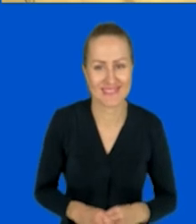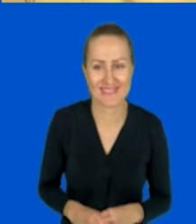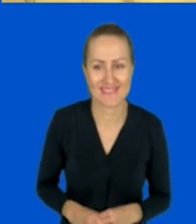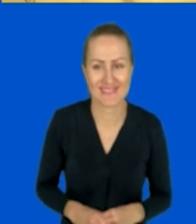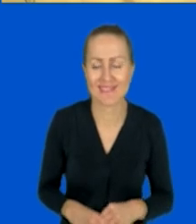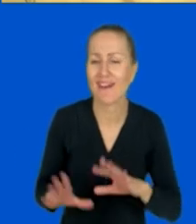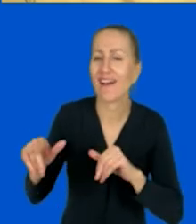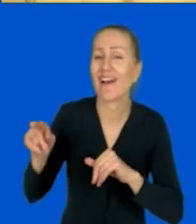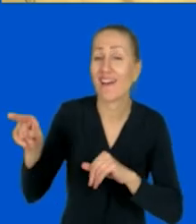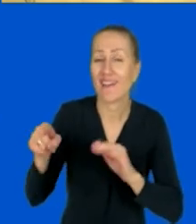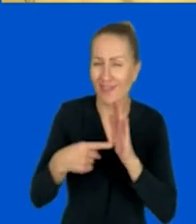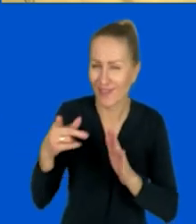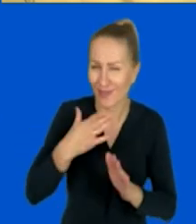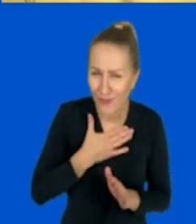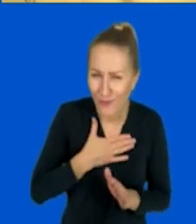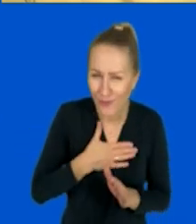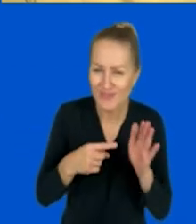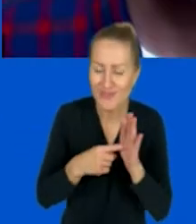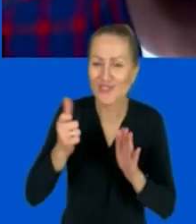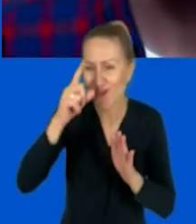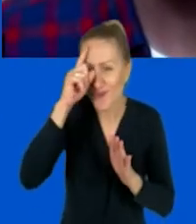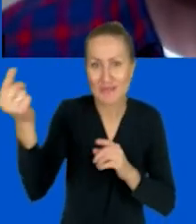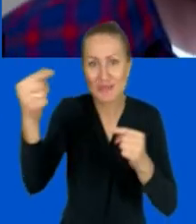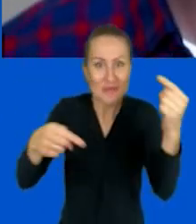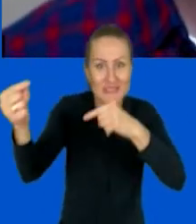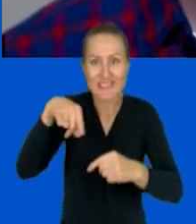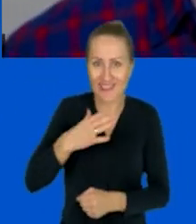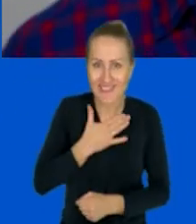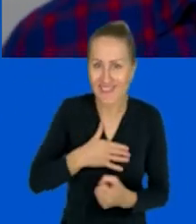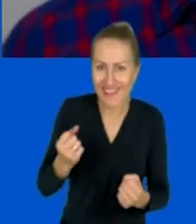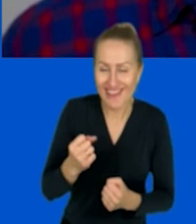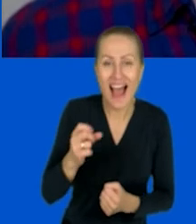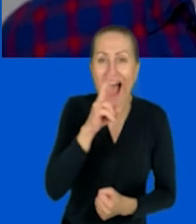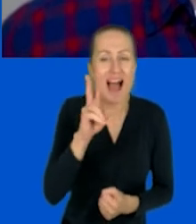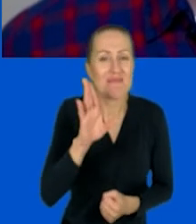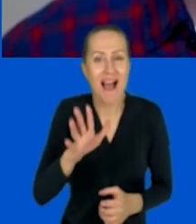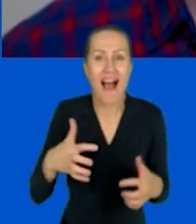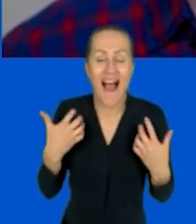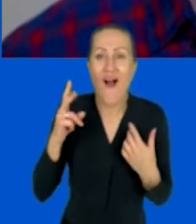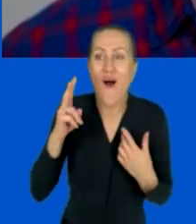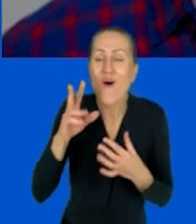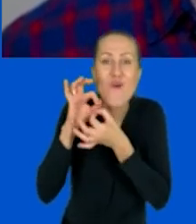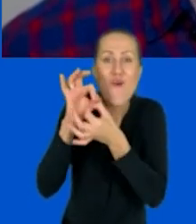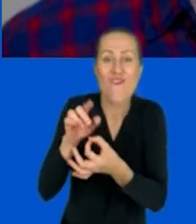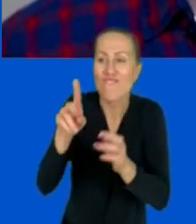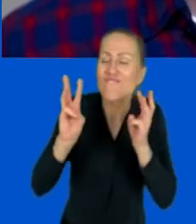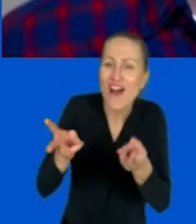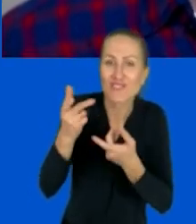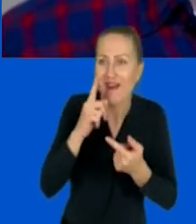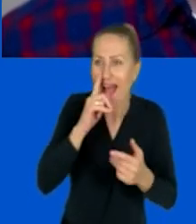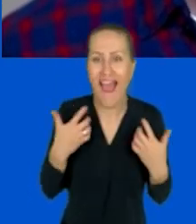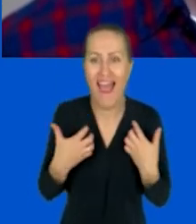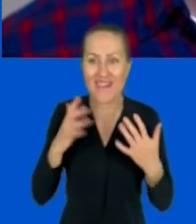Aga, ty lubisz ten moment, kiedy wpadają tak ludzie do takiego pokoju, prawda? Bo to jest każdy chyba prowadzący, prowadząca warsztaty lubi